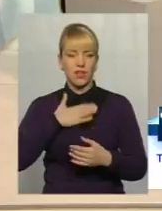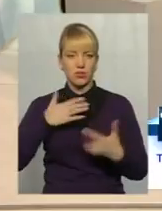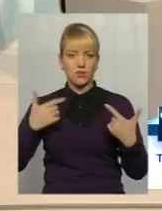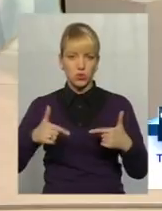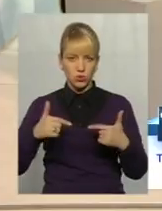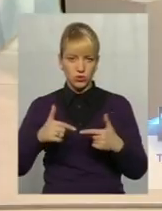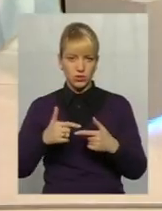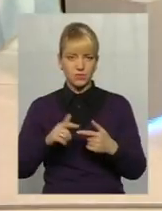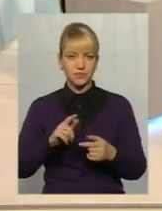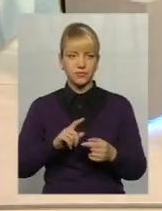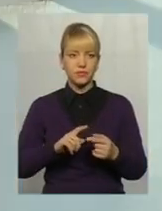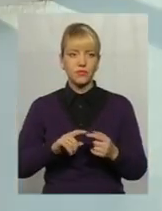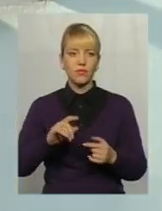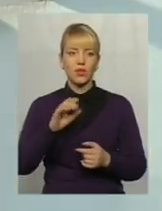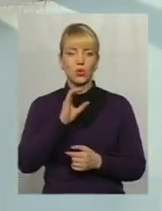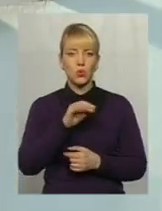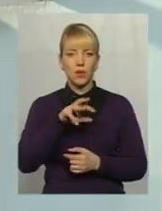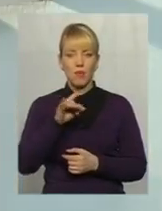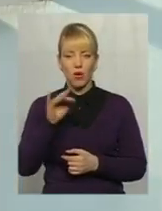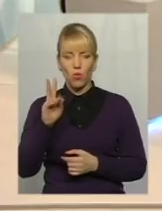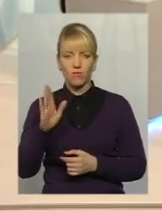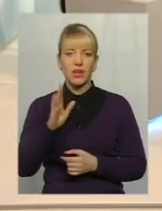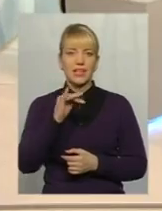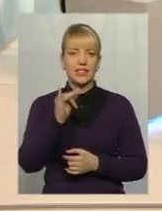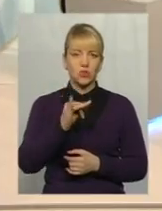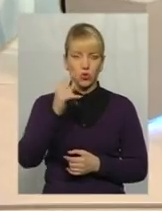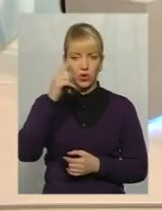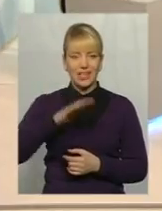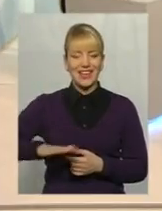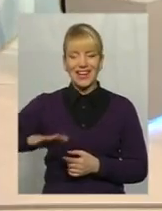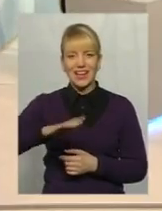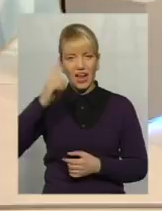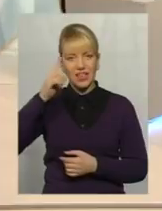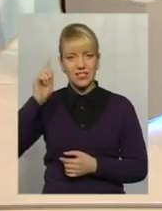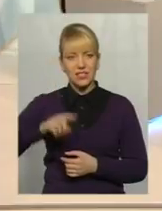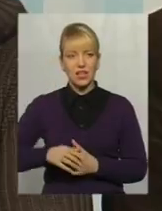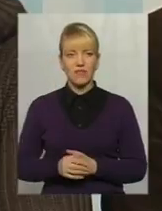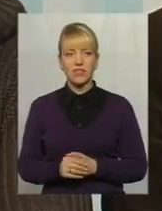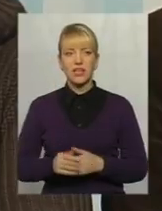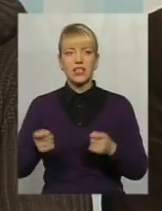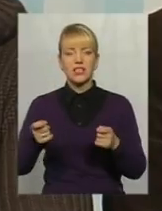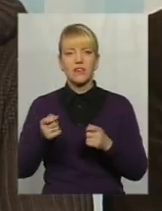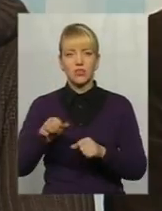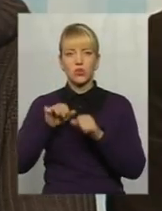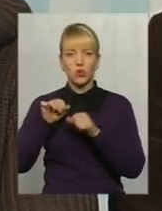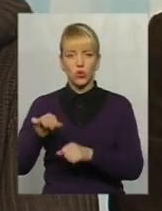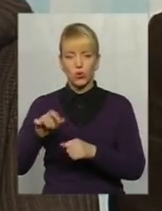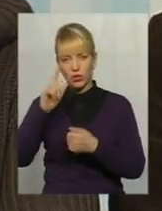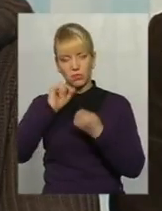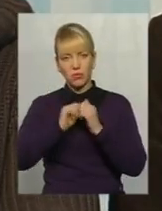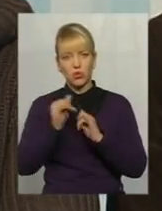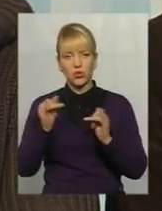Юрій Марко, історик і кризнавець. Доброго дня. Сергій Шпаковський, завідуючий відділом охорони пам'яток історії та культури